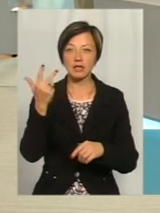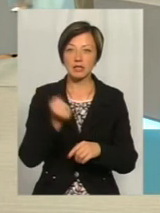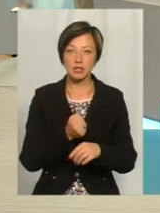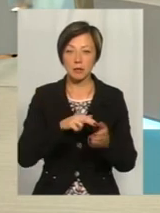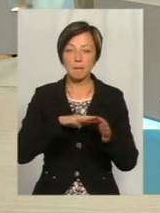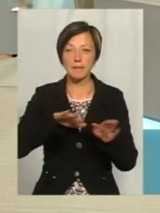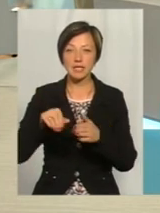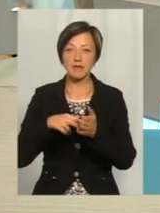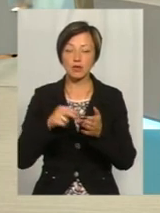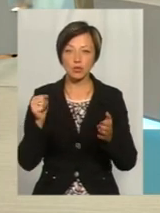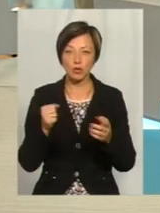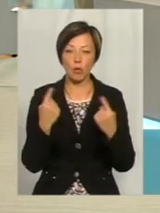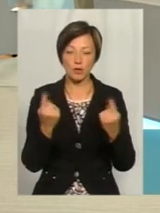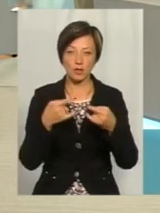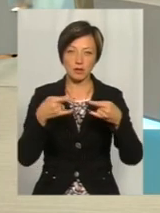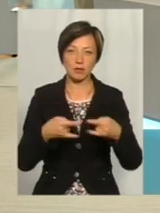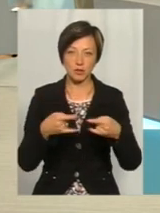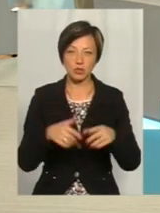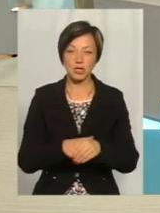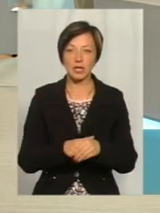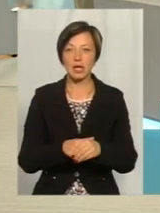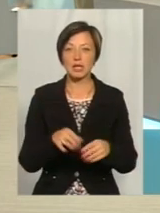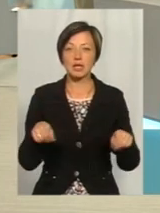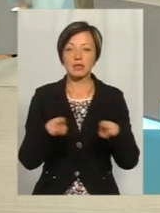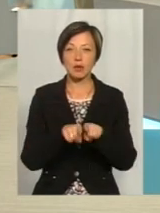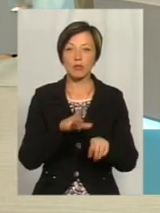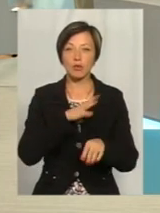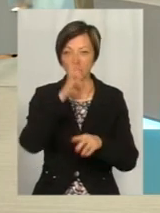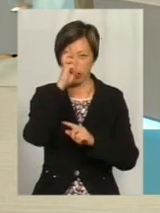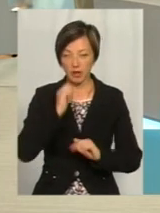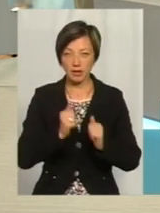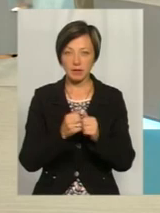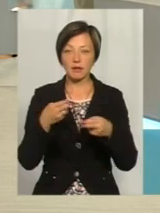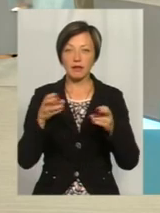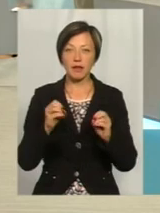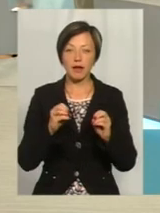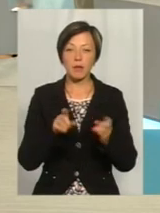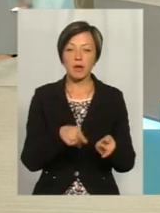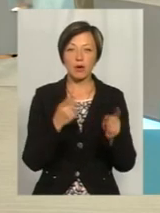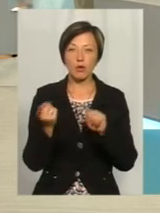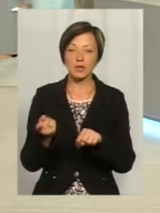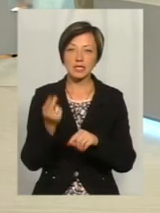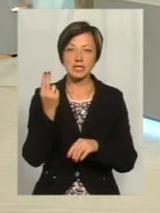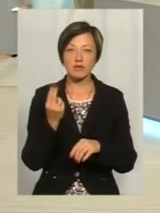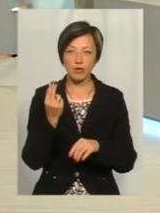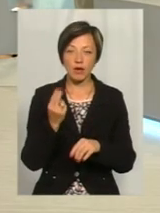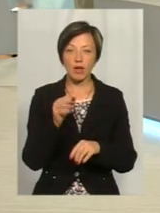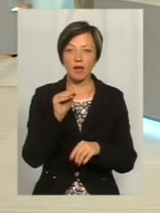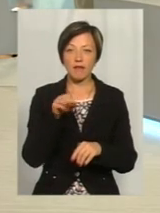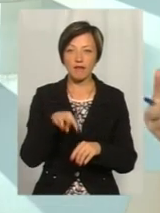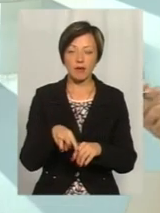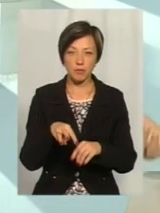цифрового аналогового телебачення. Зрештою, так само були і в країнах, де відключали, де переходили на цифрове вже ФМ,